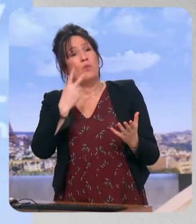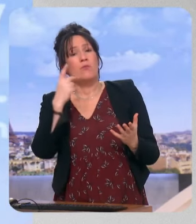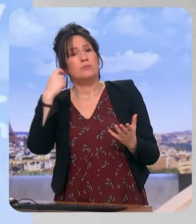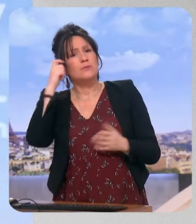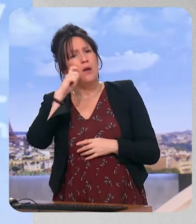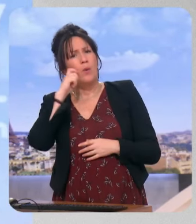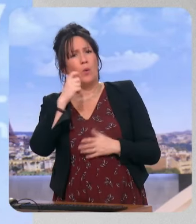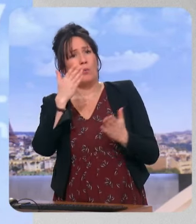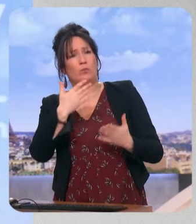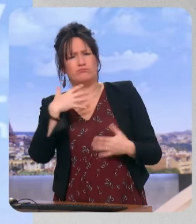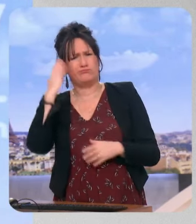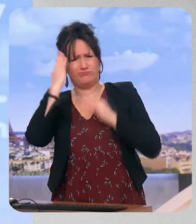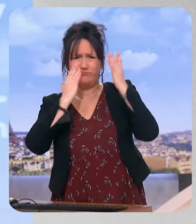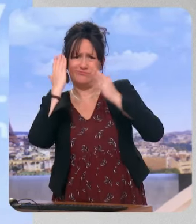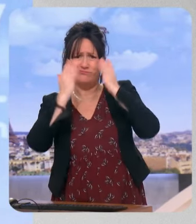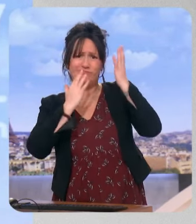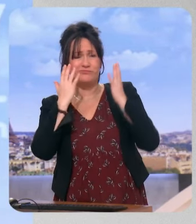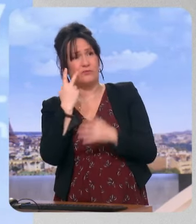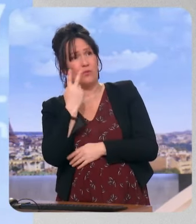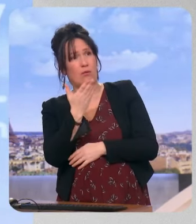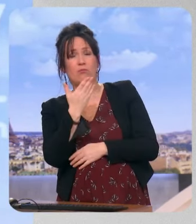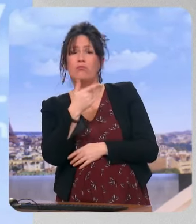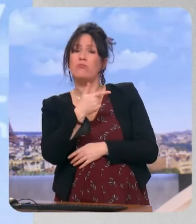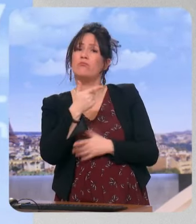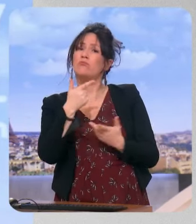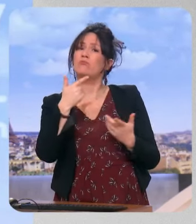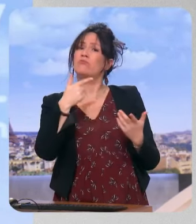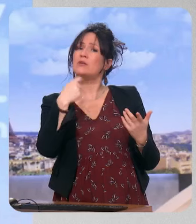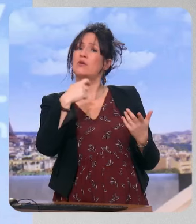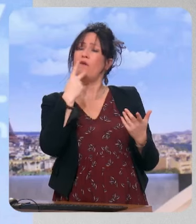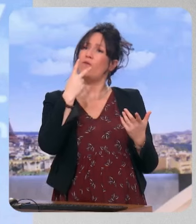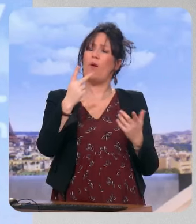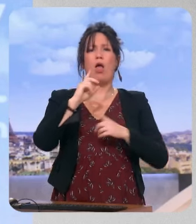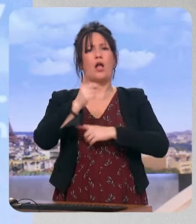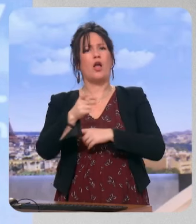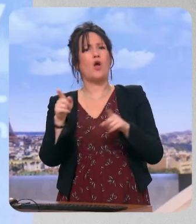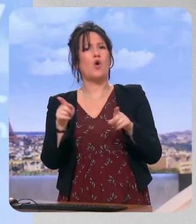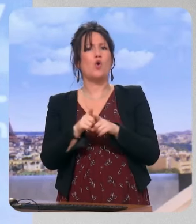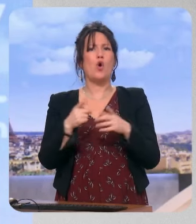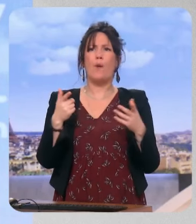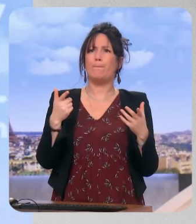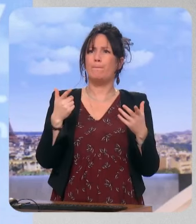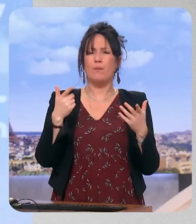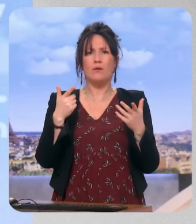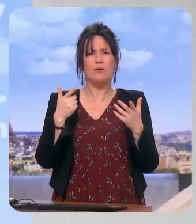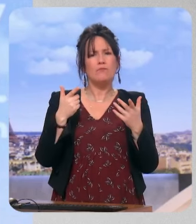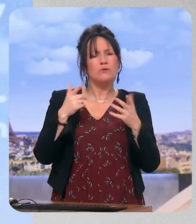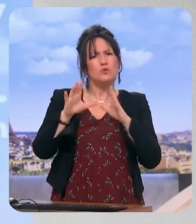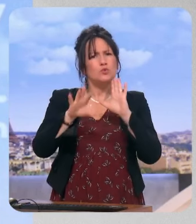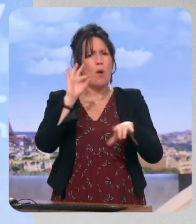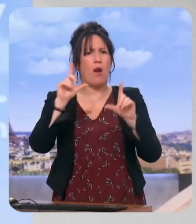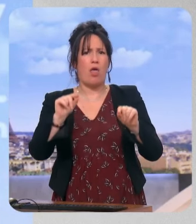qui inquiète les Français, visiblement pour lui, la guerre est un horizon, comme se lever d'une chaise, visiblement peut en être un. Je pense que cette